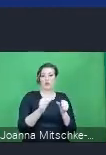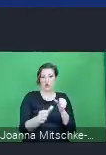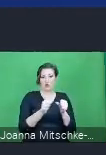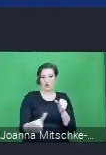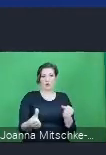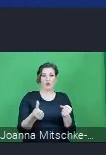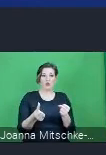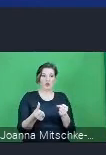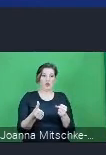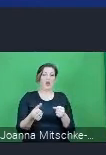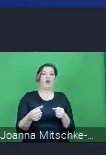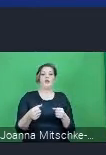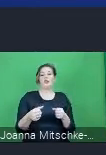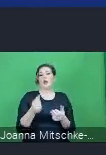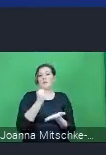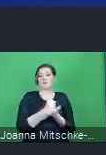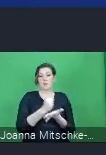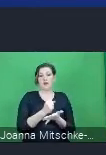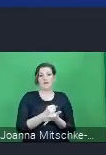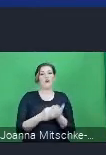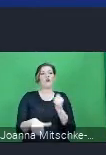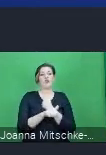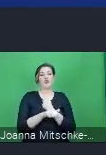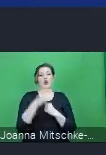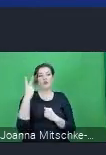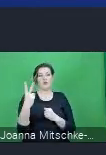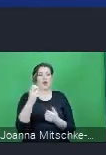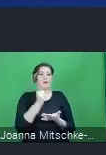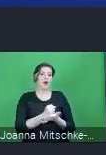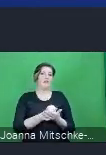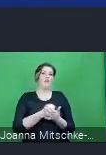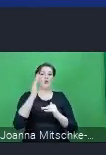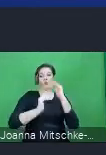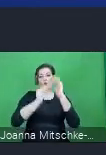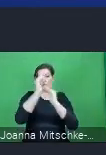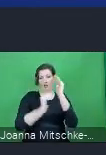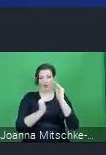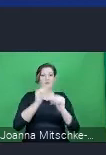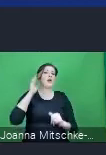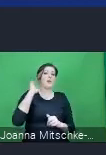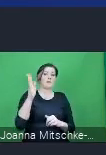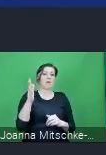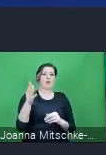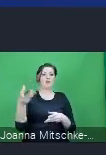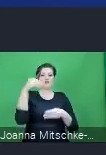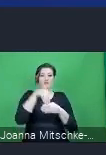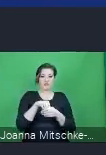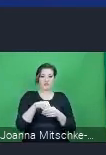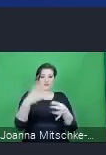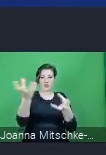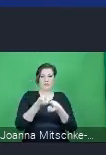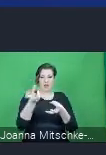prawa budowlanego będą właśnie zbierane i gromadzone dane dotyczące właśnie